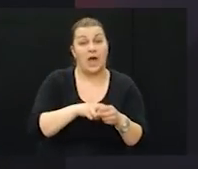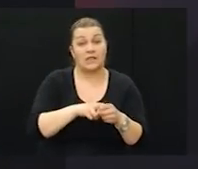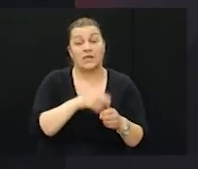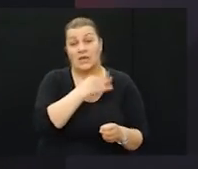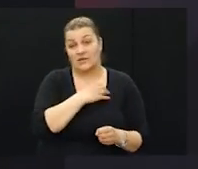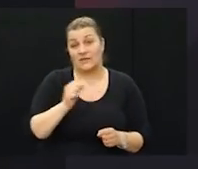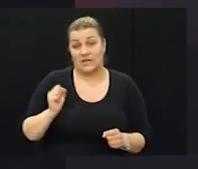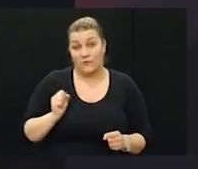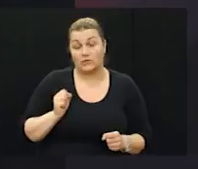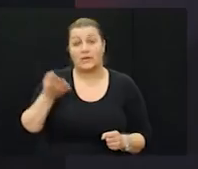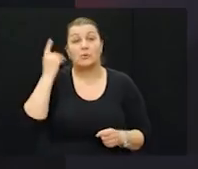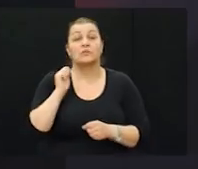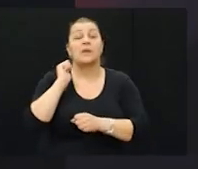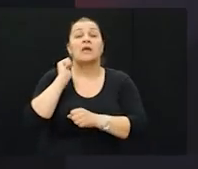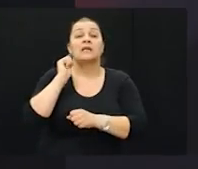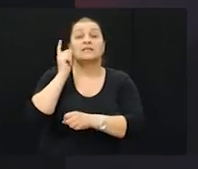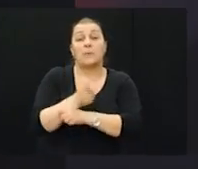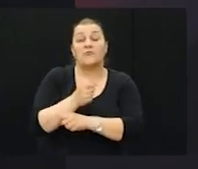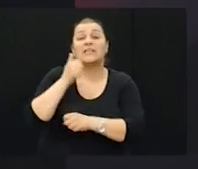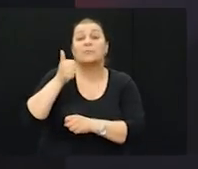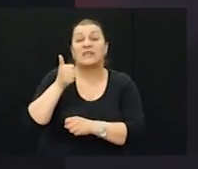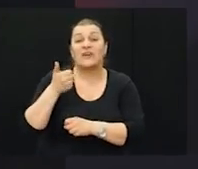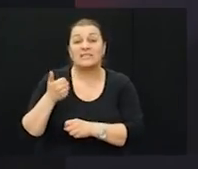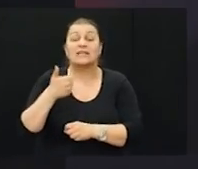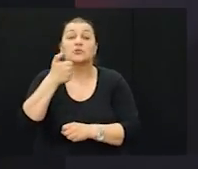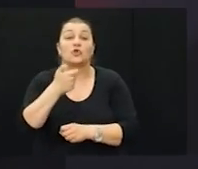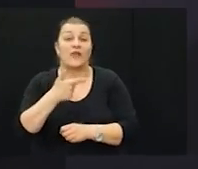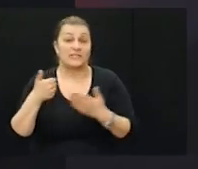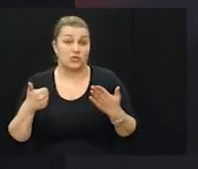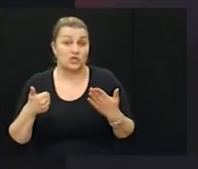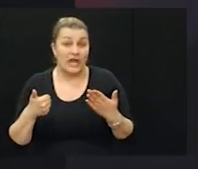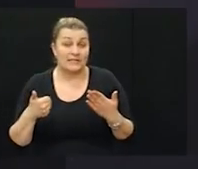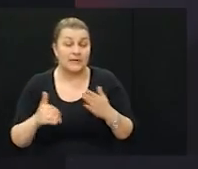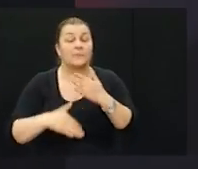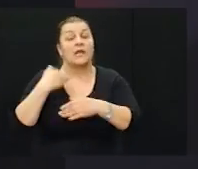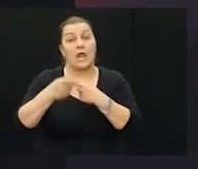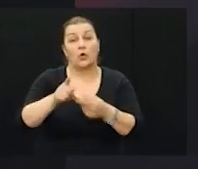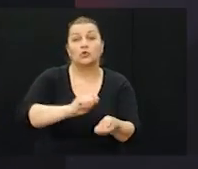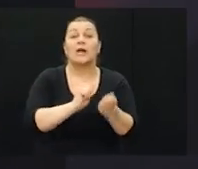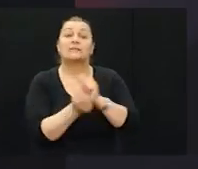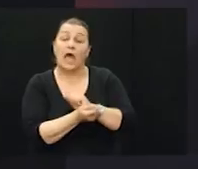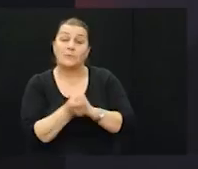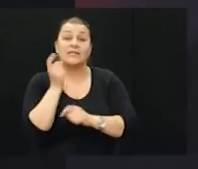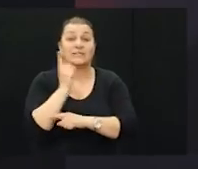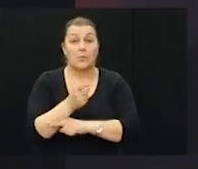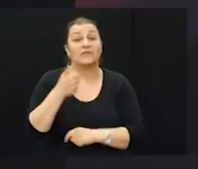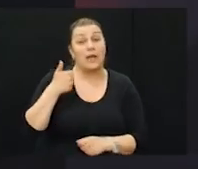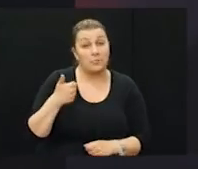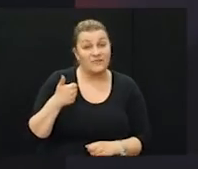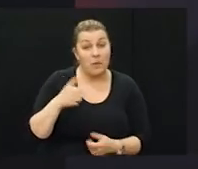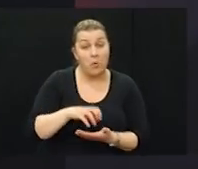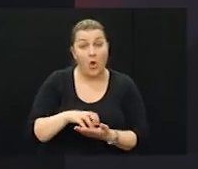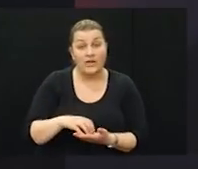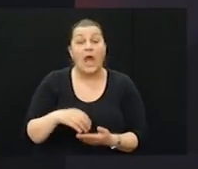dužnost bila je biti zapovjednik prve satnije prve bojne 126. brigade. Nakon toga sam bio zamjenik zapovjednika prve bojne